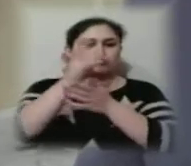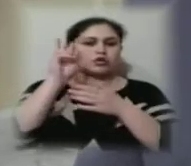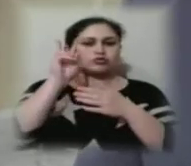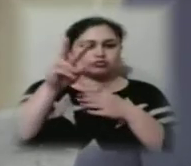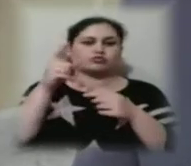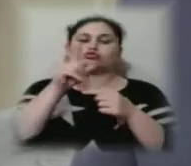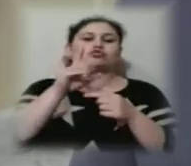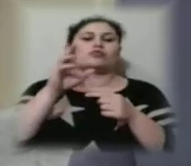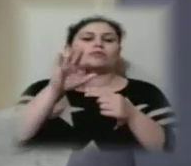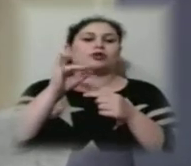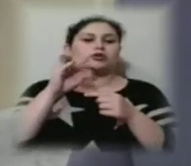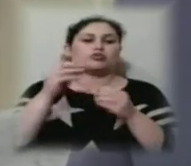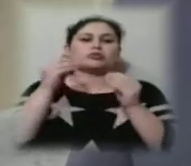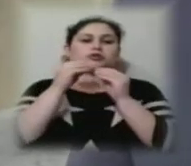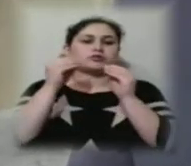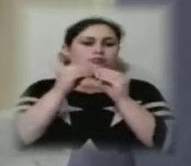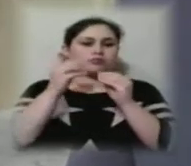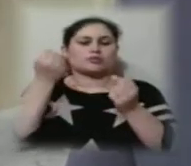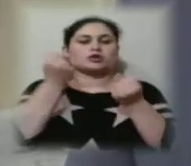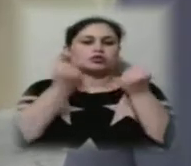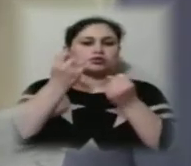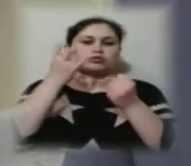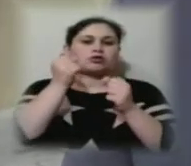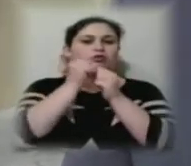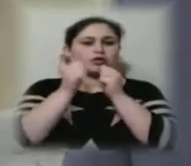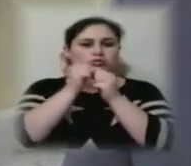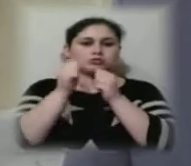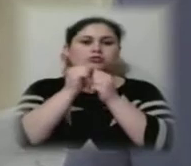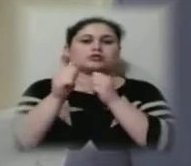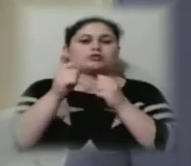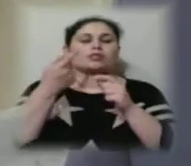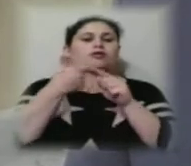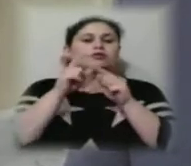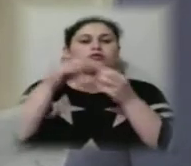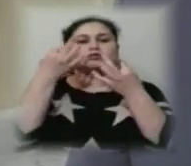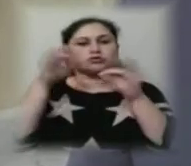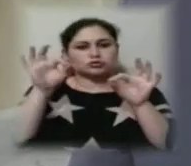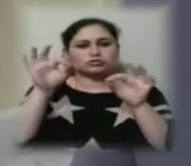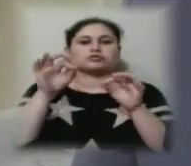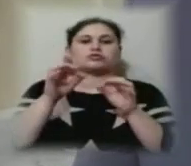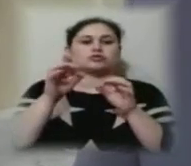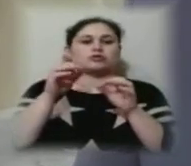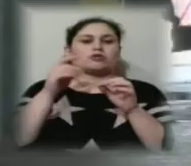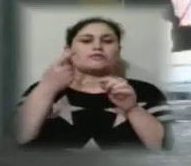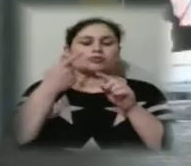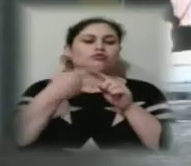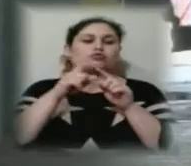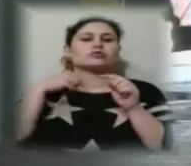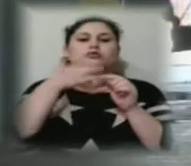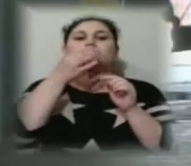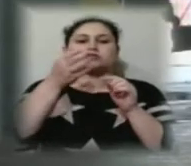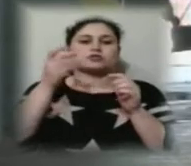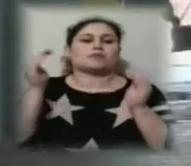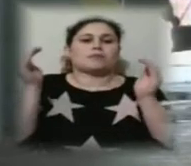10 машинами на кожному. Це дозволить, знову ж таки, про те, що я сказав, зменшити